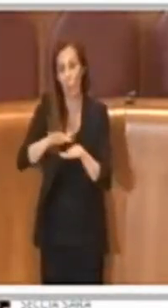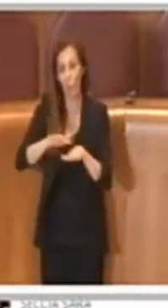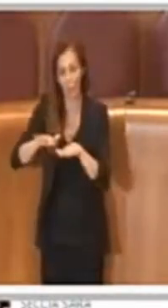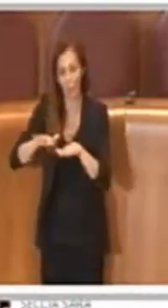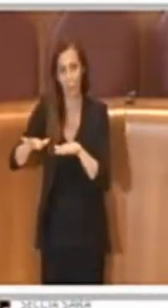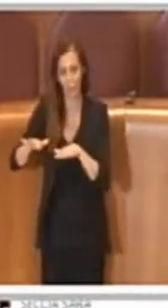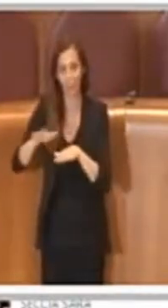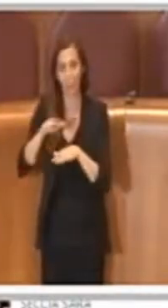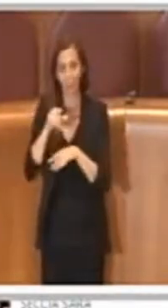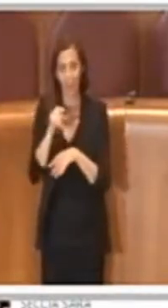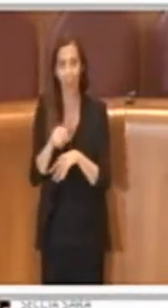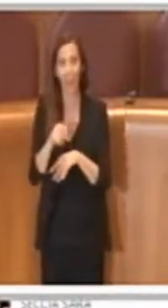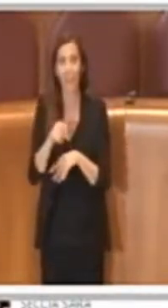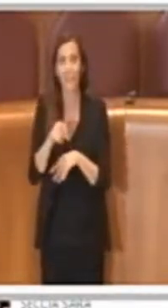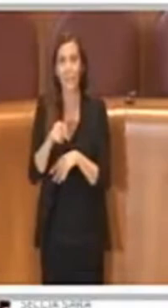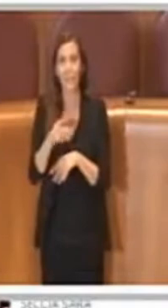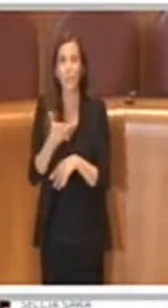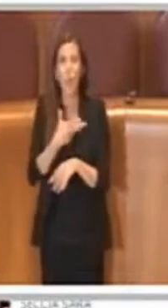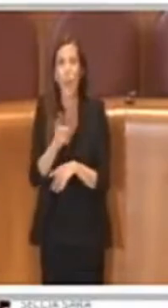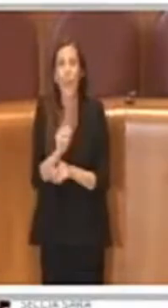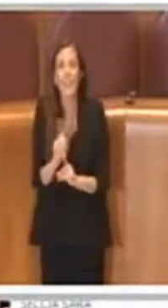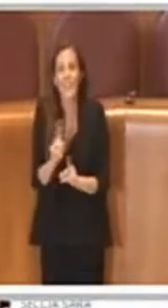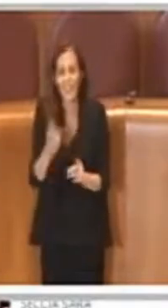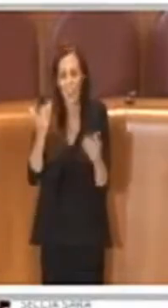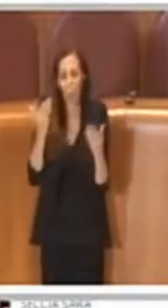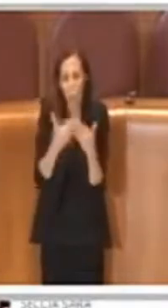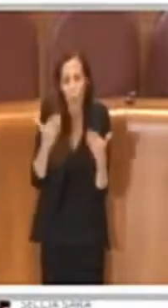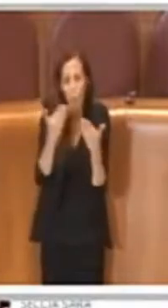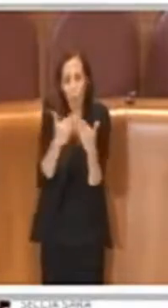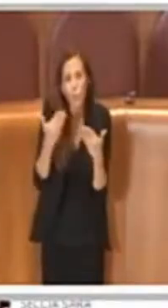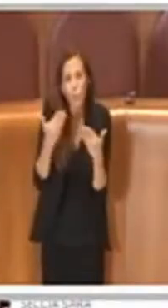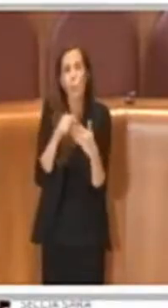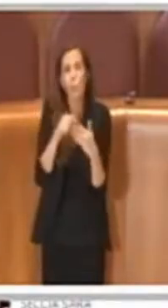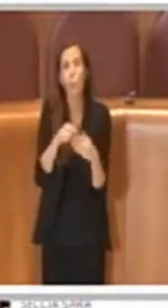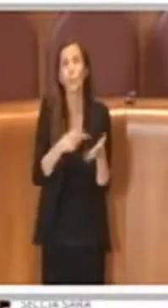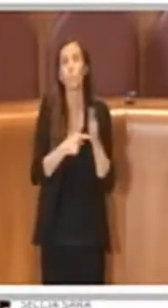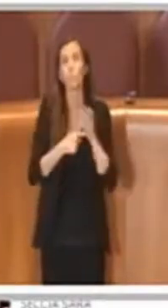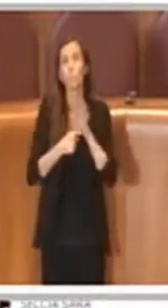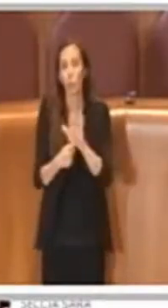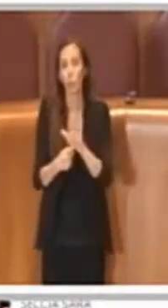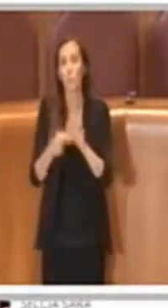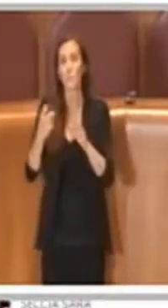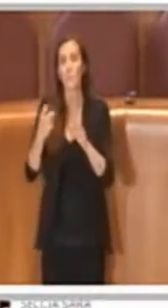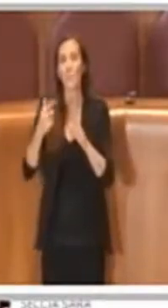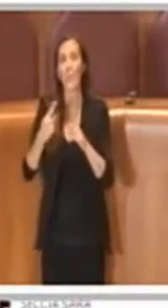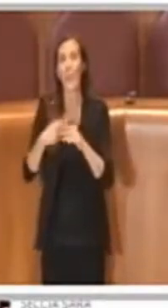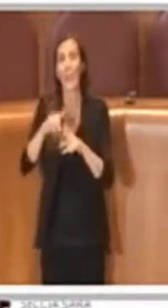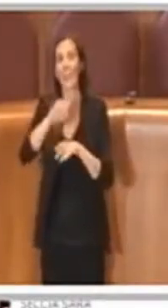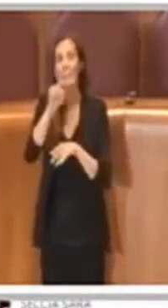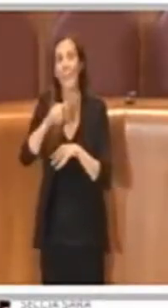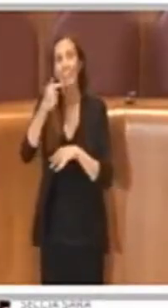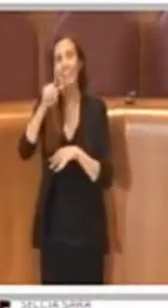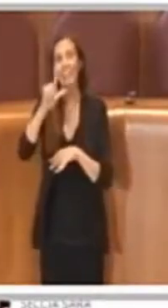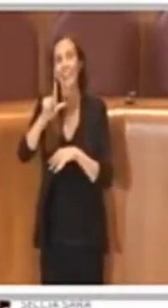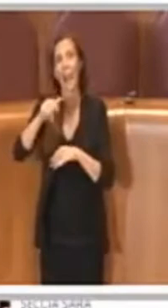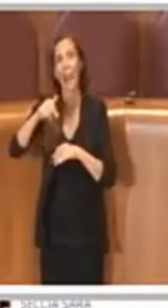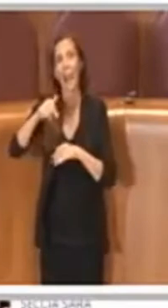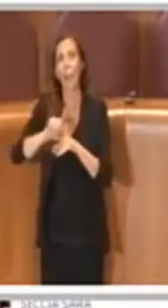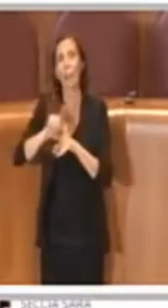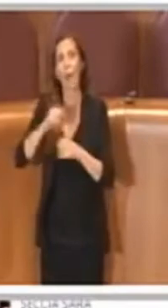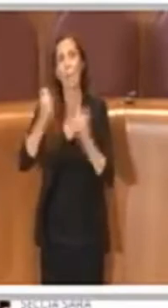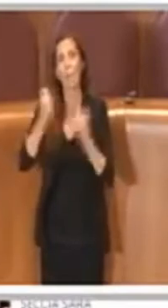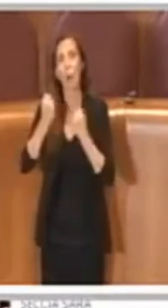dimostri il passaggio delle auto nelle ZTL e il rispettivo